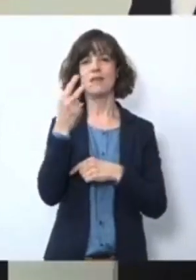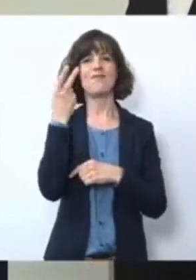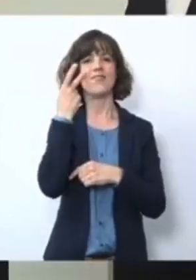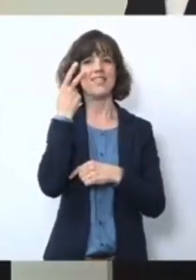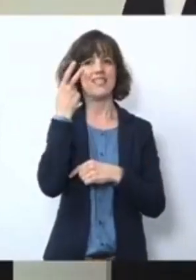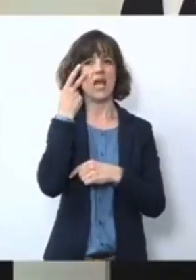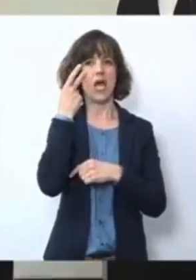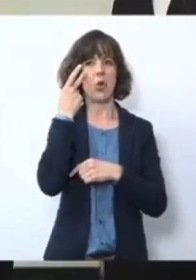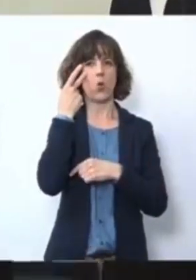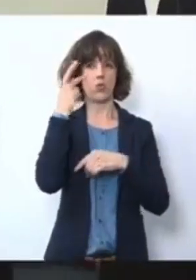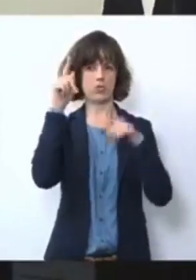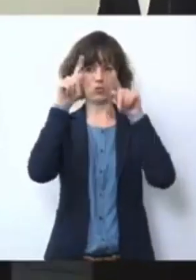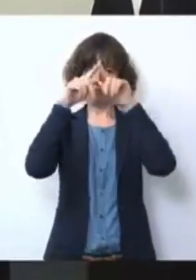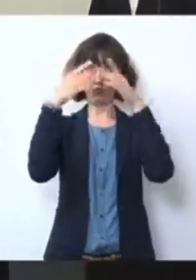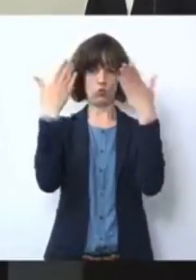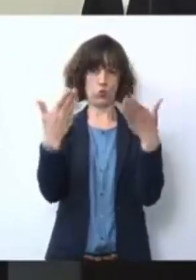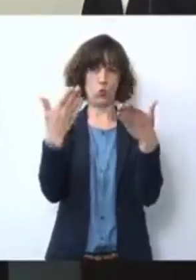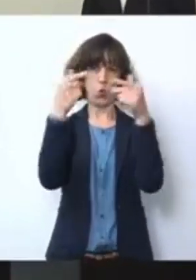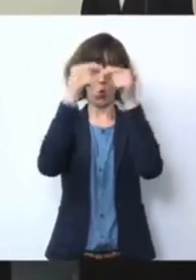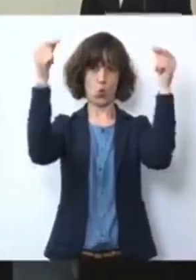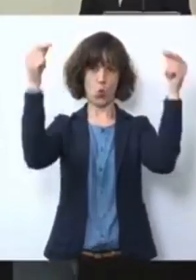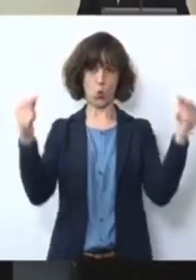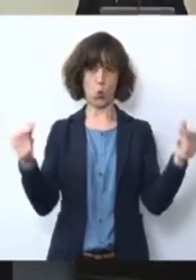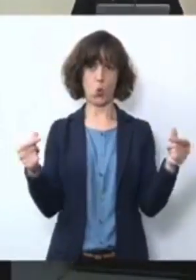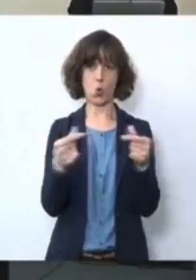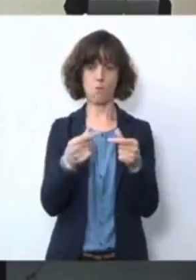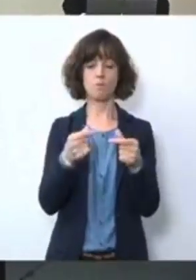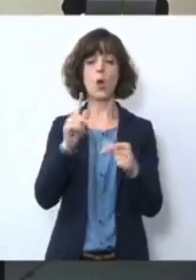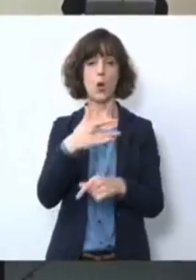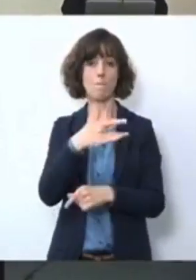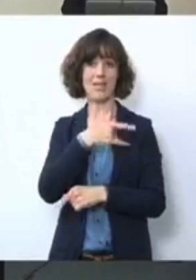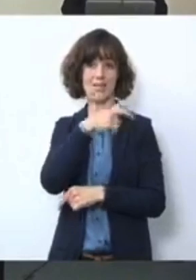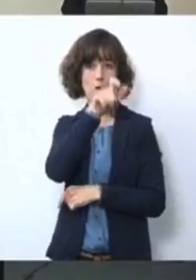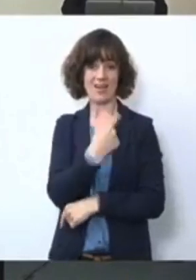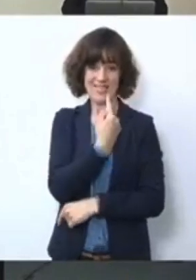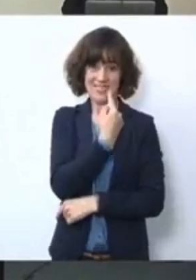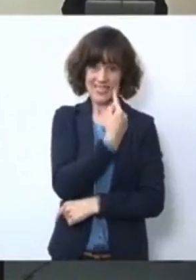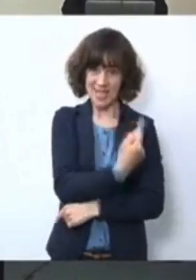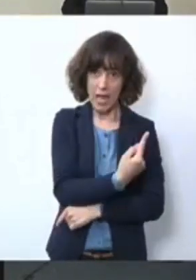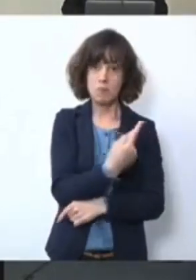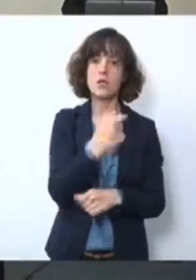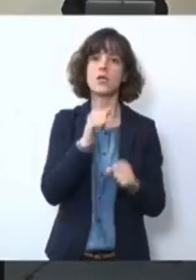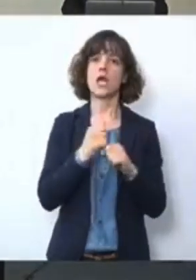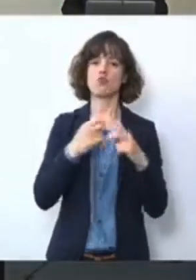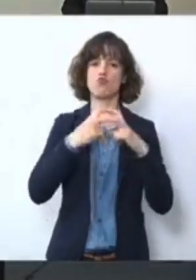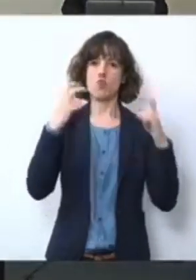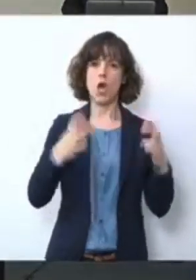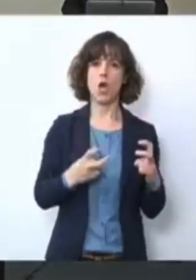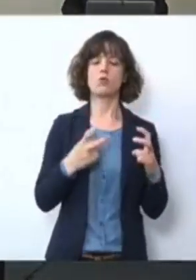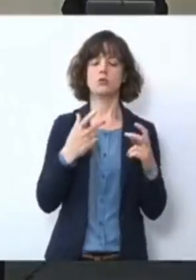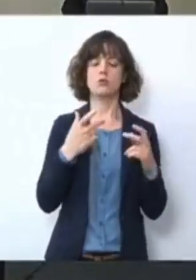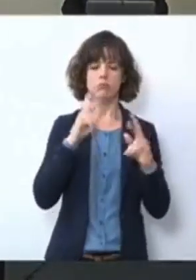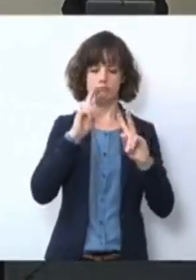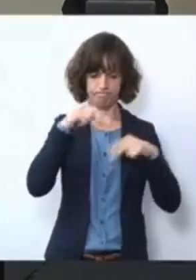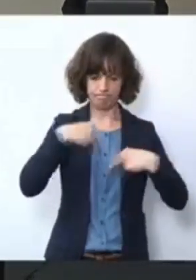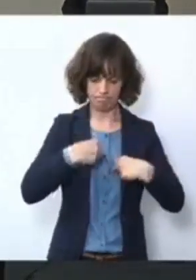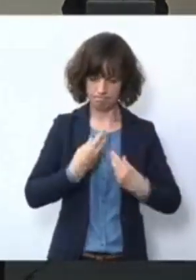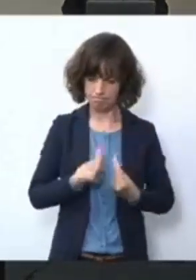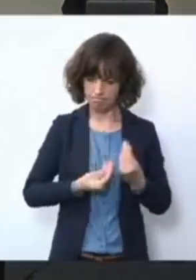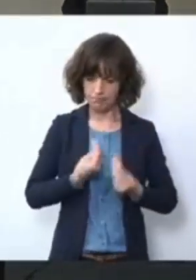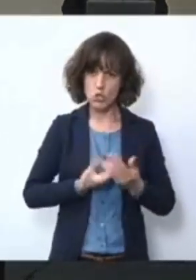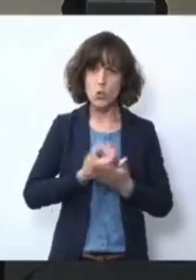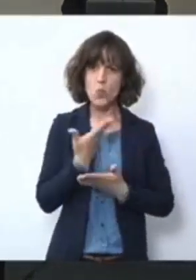aussehen kann. Außerdem können die Betroffenen selbstständig auch die Symptomchecks durchführen. Also können sich überlegen,